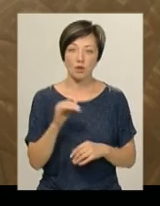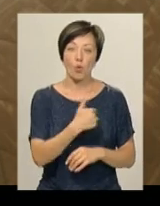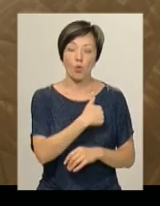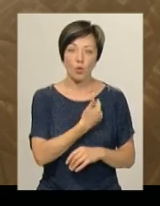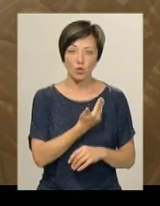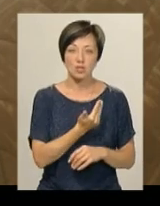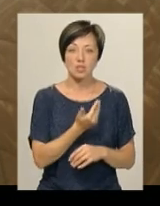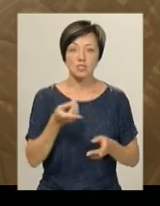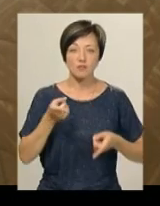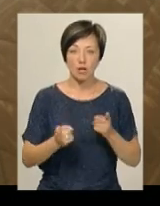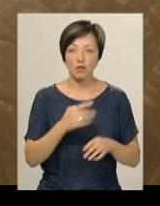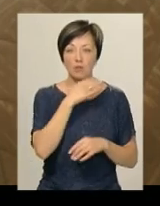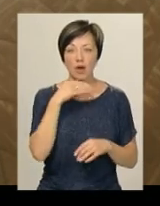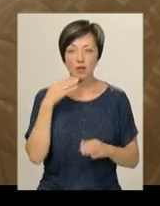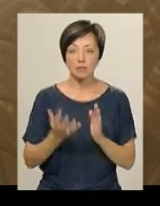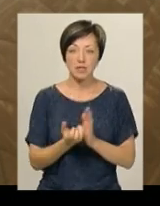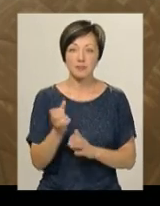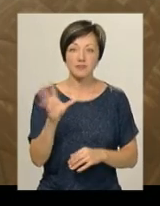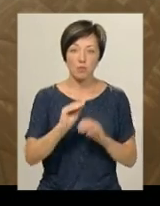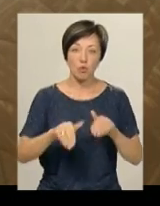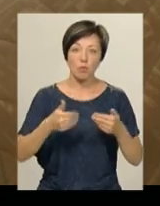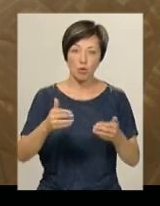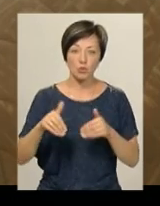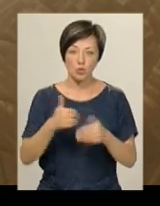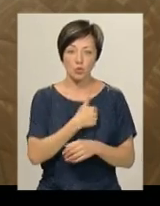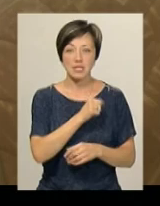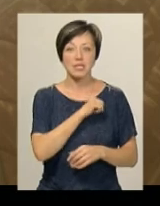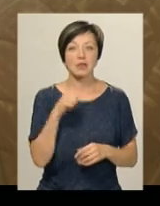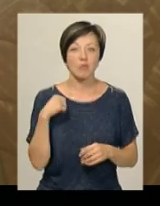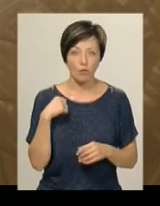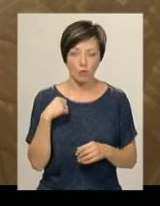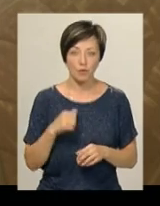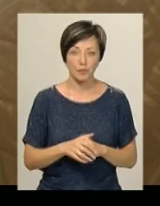Хочеться, звичайно, багато підтримки всі пропонують, але хочеться самому.